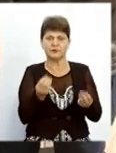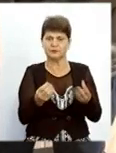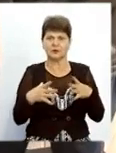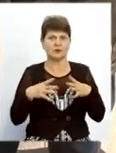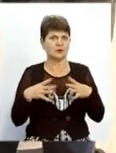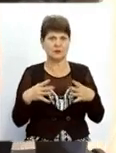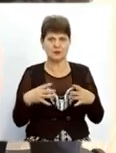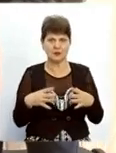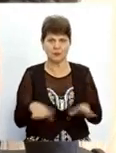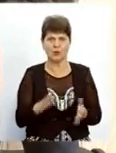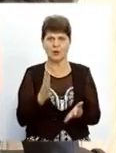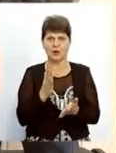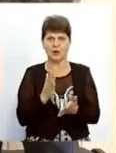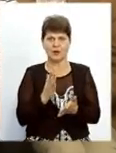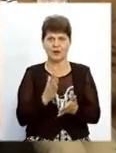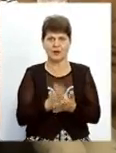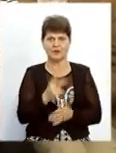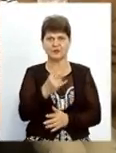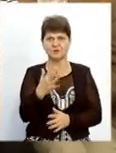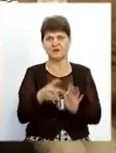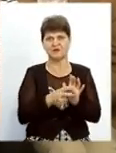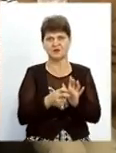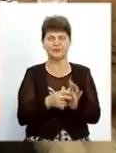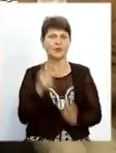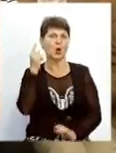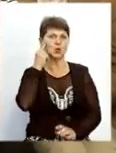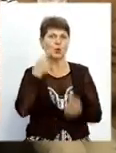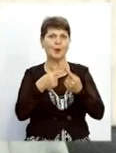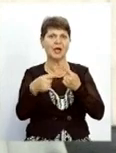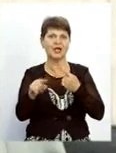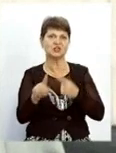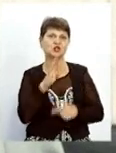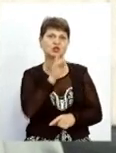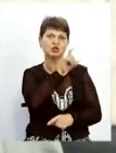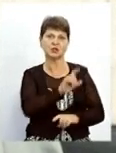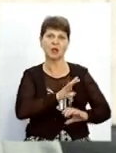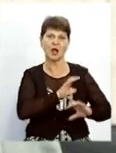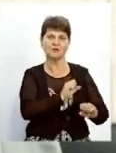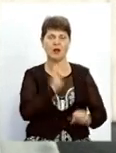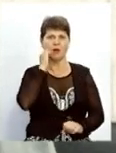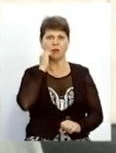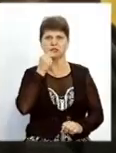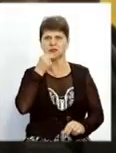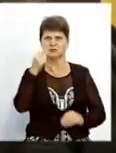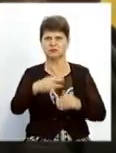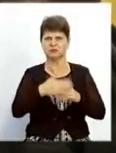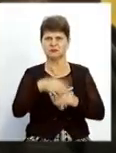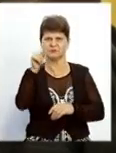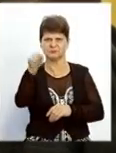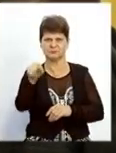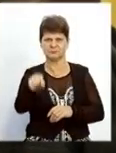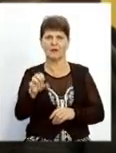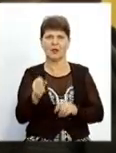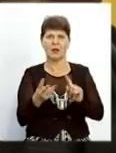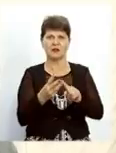ось є 25 800. Інша думка в адвоката жінки, яку бабуся звинувачує в усьому. У даній справі вона виступає